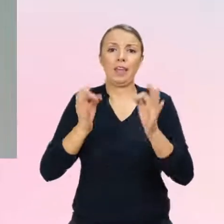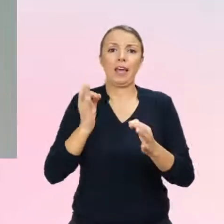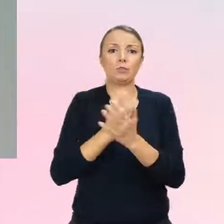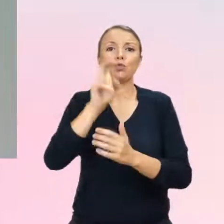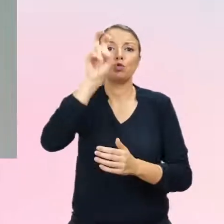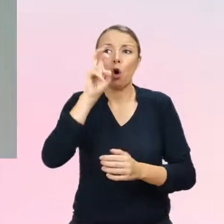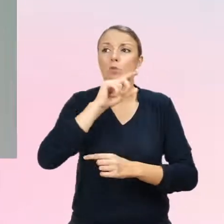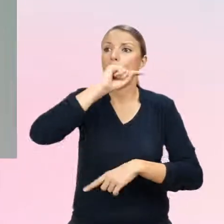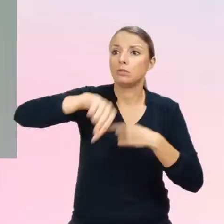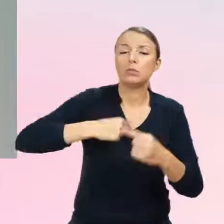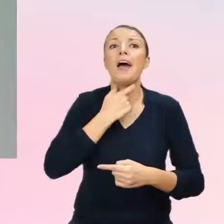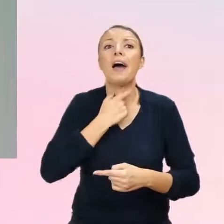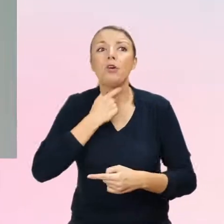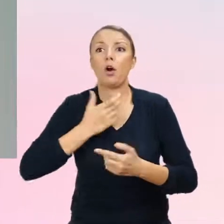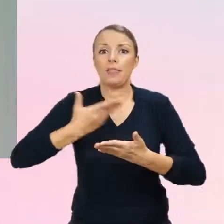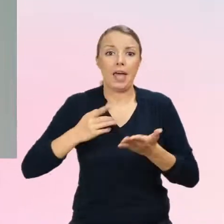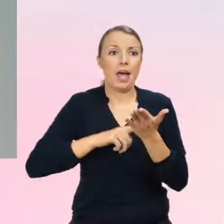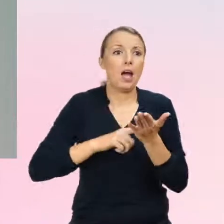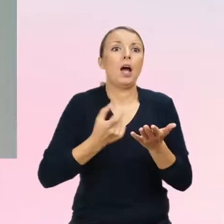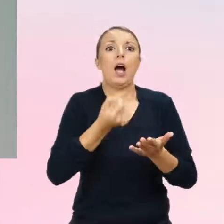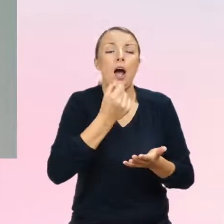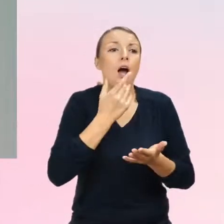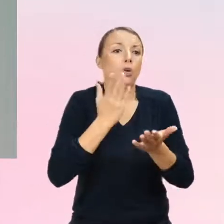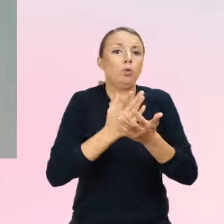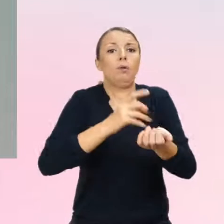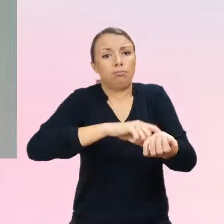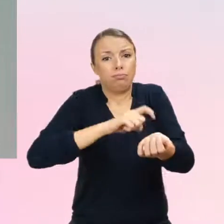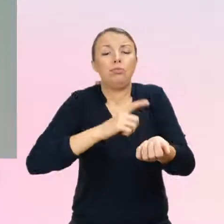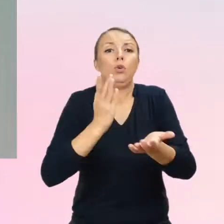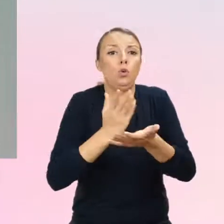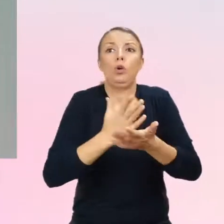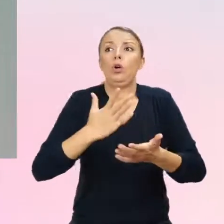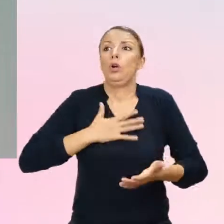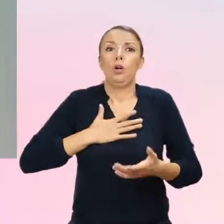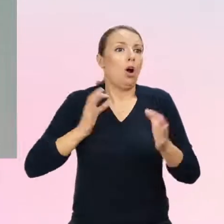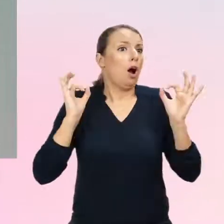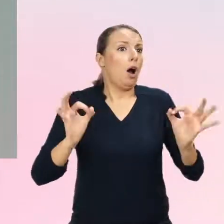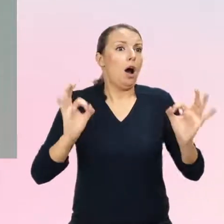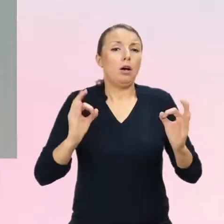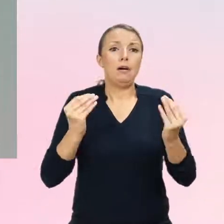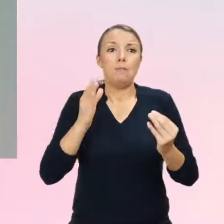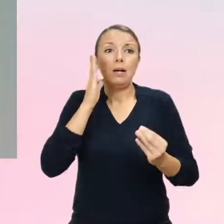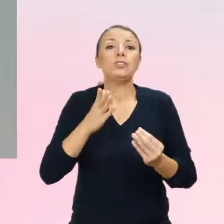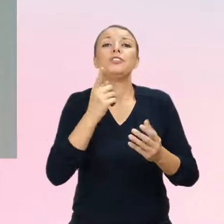takiego świetnego samopoczucia, często idealizują ten czas, a